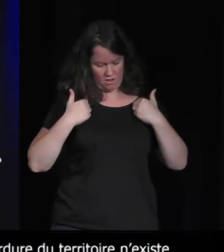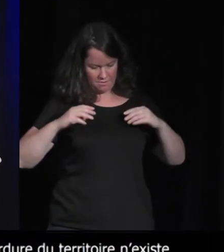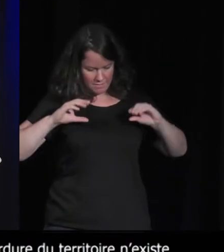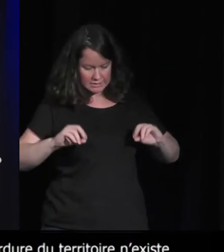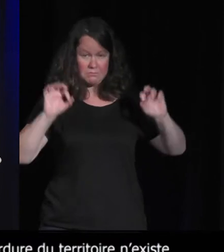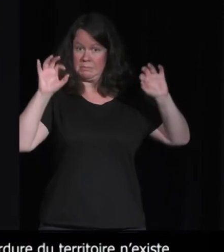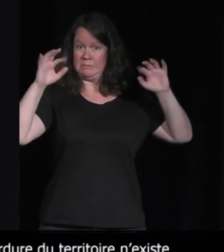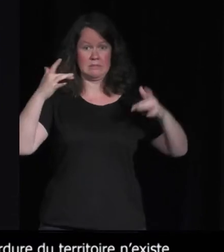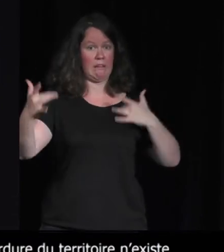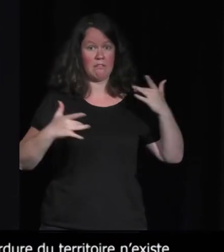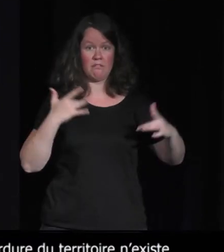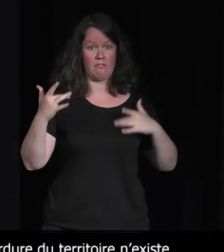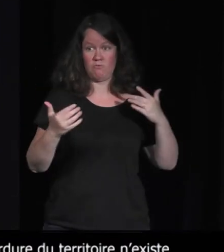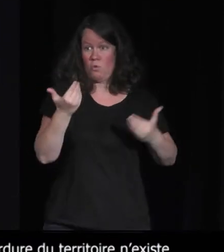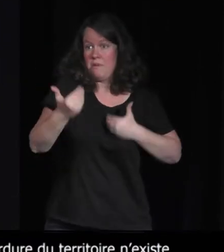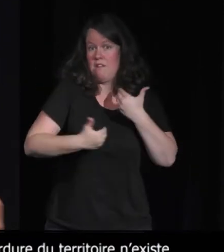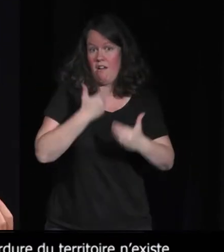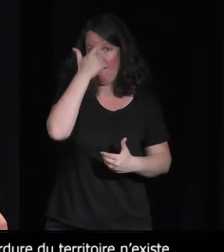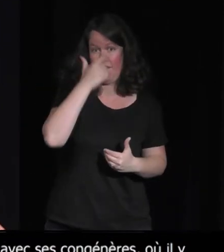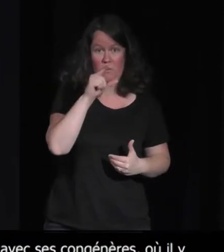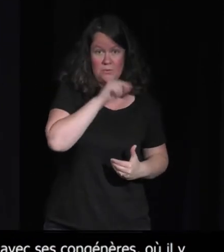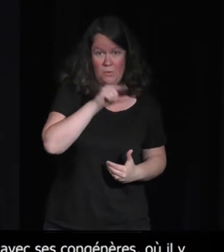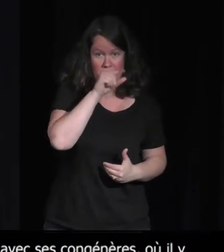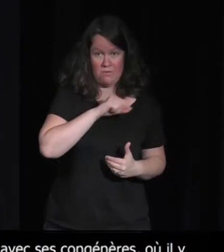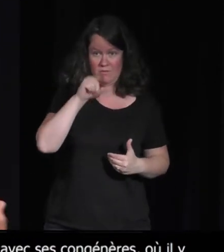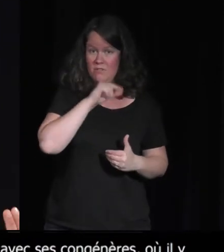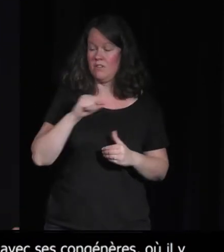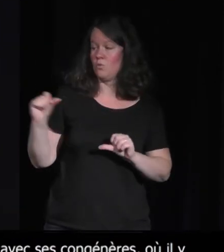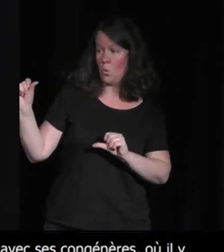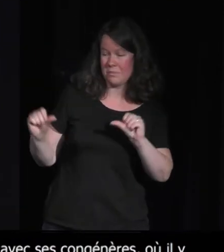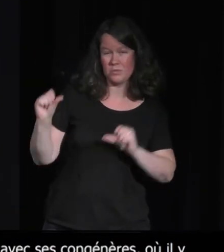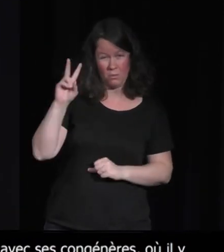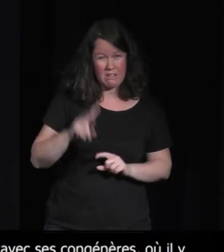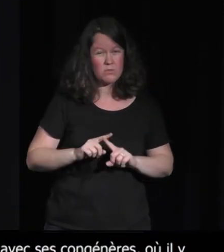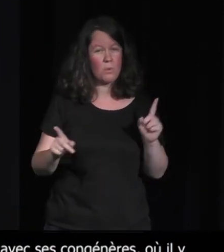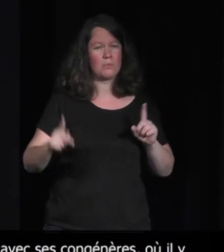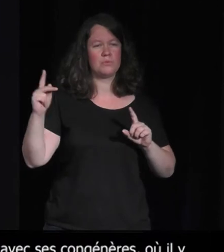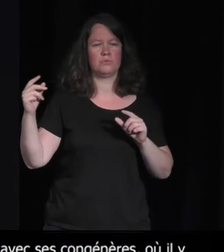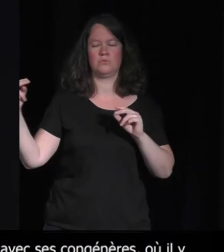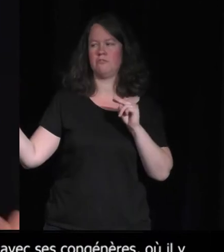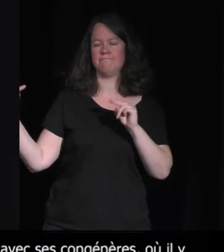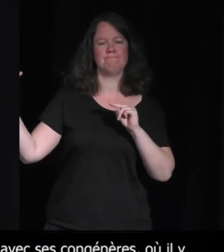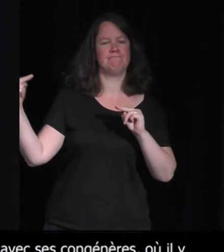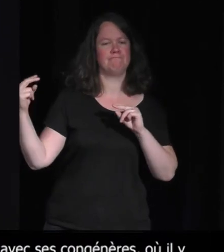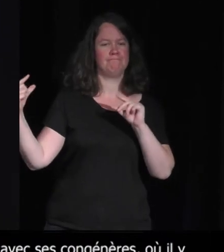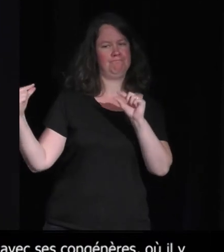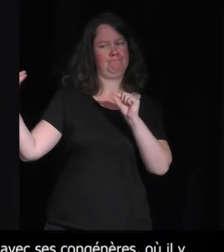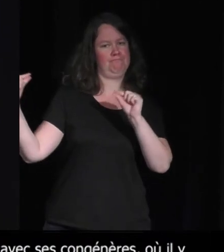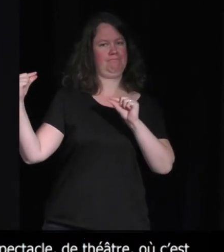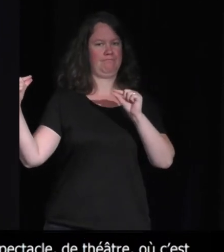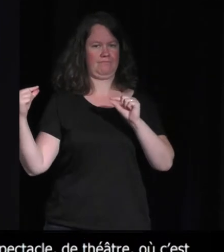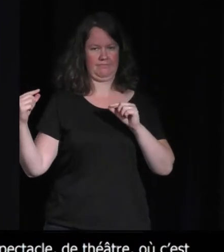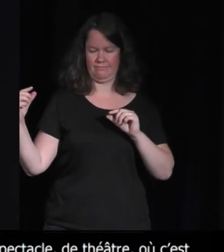où c'est un jeu d'acteur, où il n a pas... Ce n pas forcément des affrontements réels entre les oiseaux, mais c'est... Et cette dimension sociale,